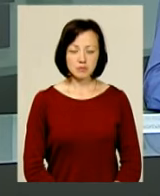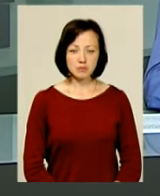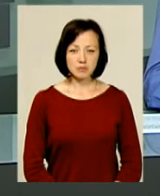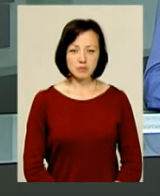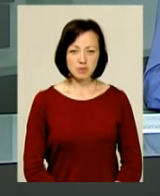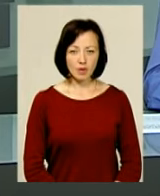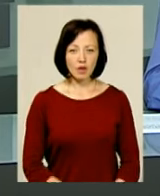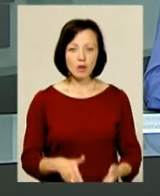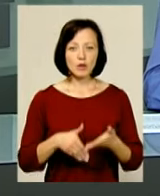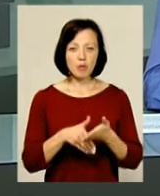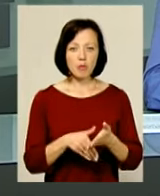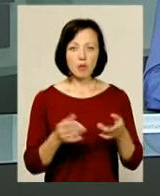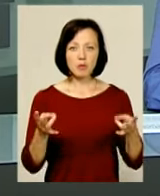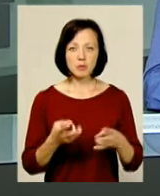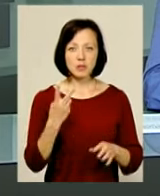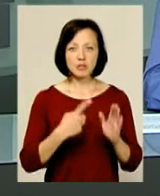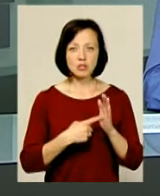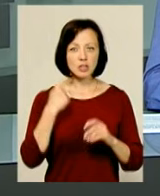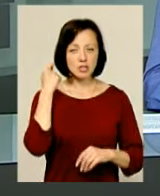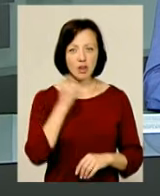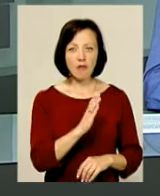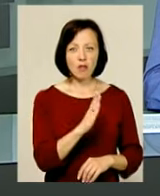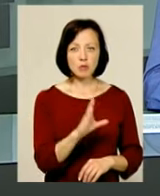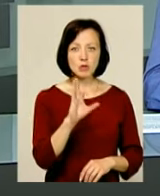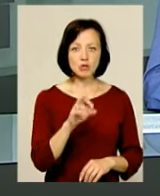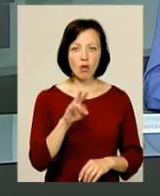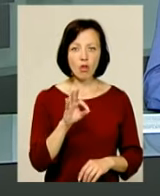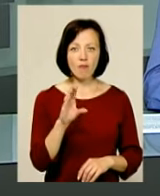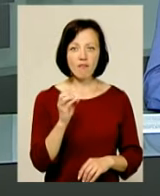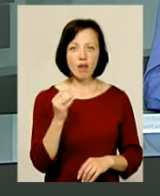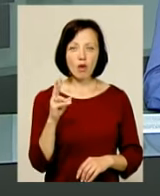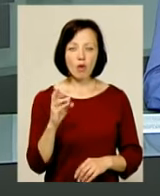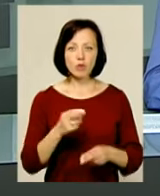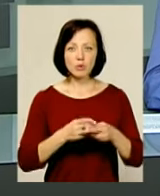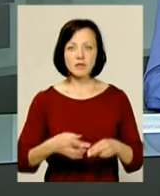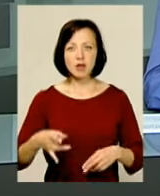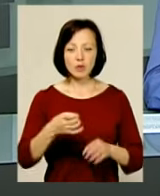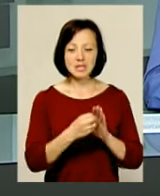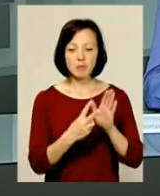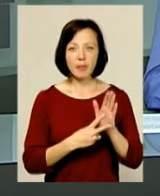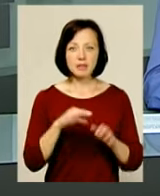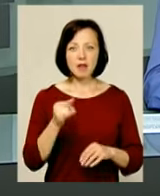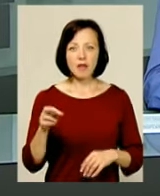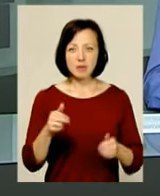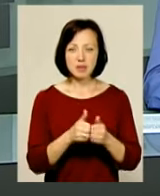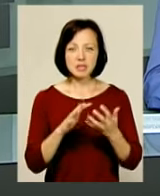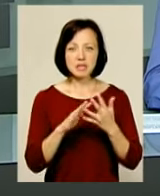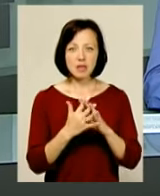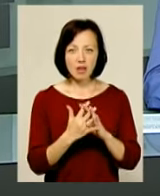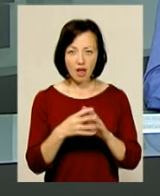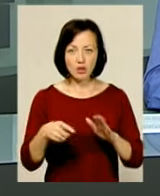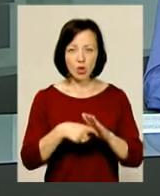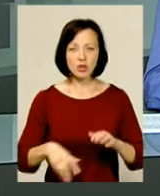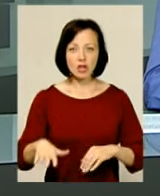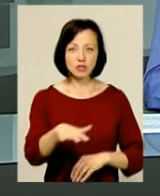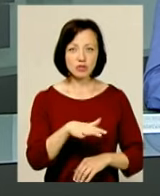Допомоги потребує 26-річний Володимир Соловейко із Дунаєвецького району. 17 травня поблизу села Павлопіль, що на